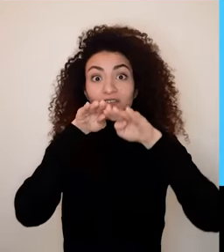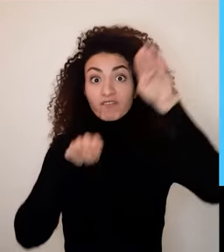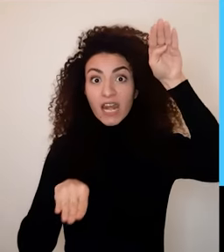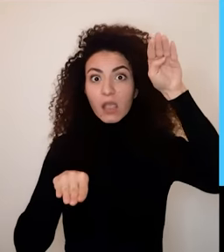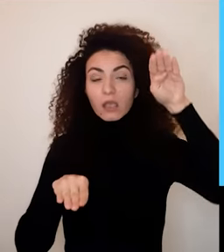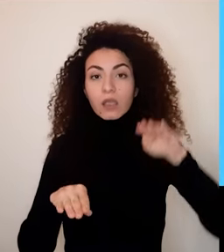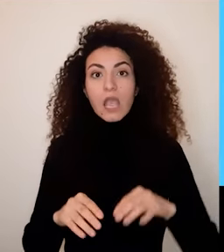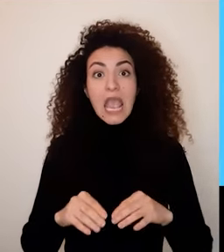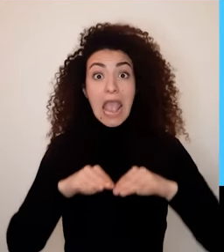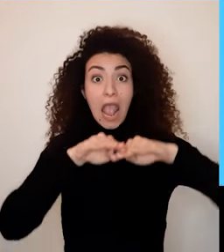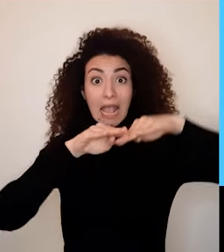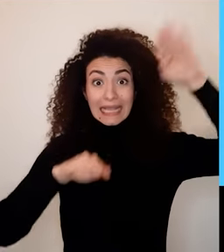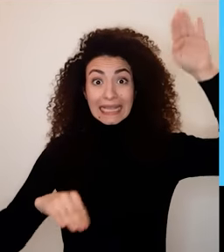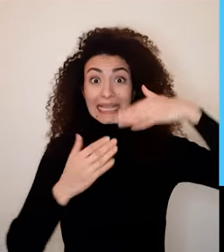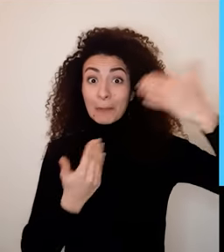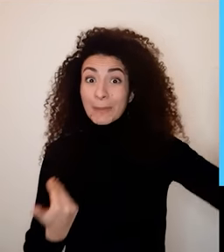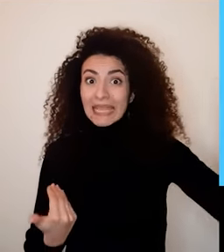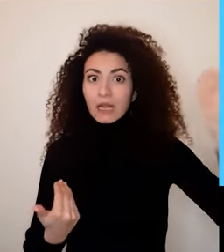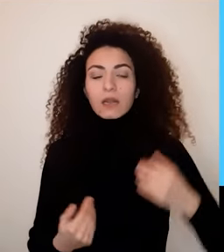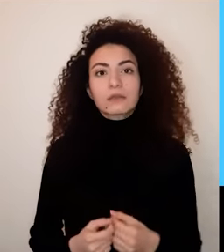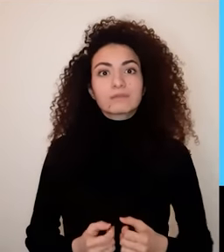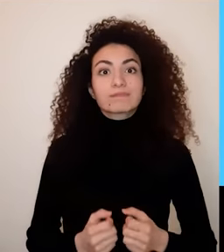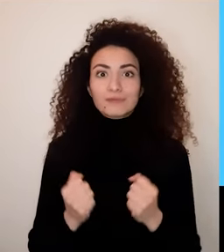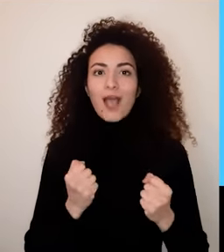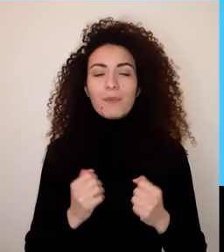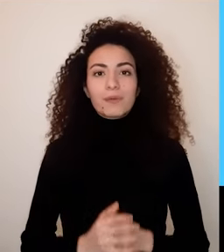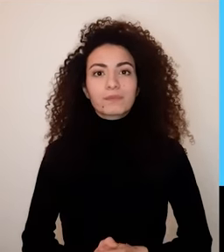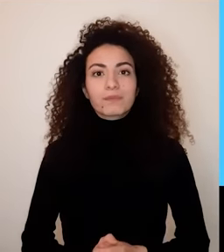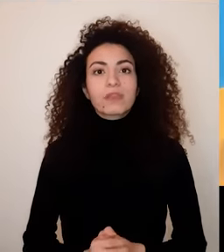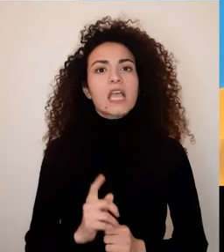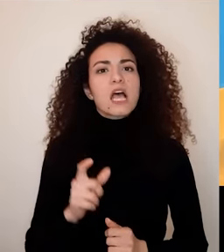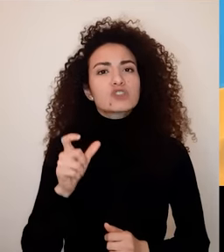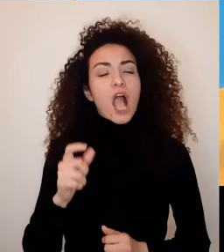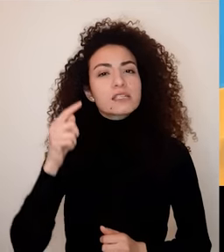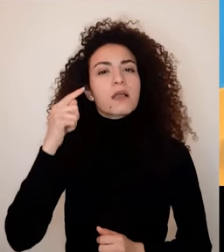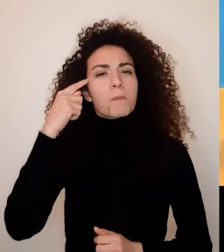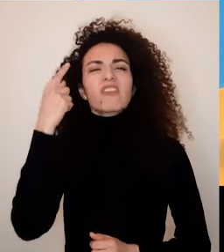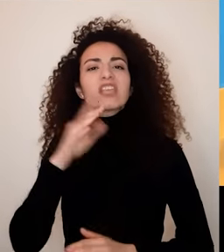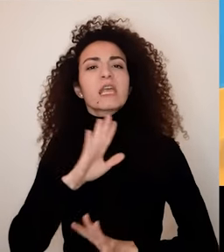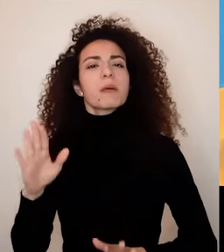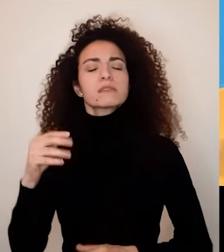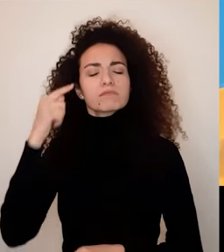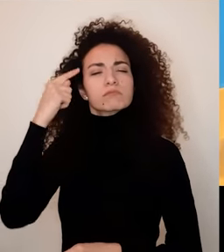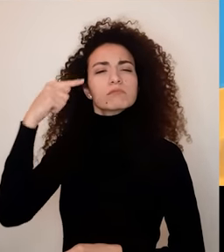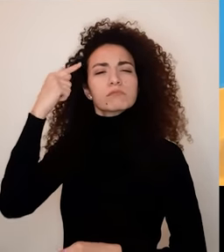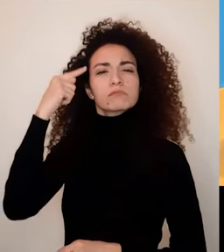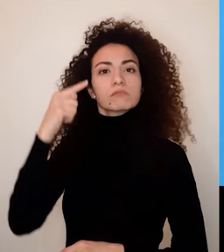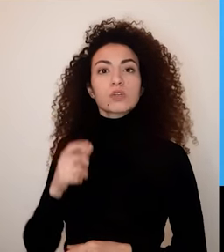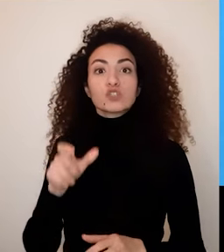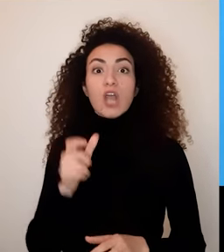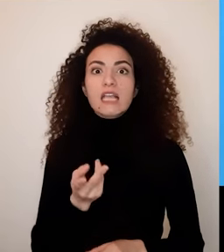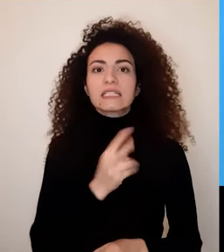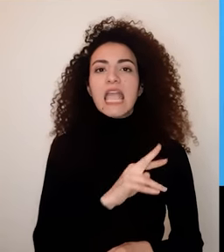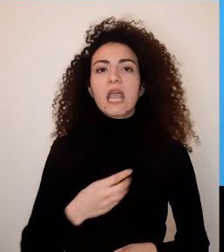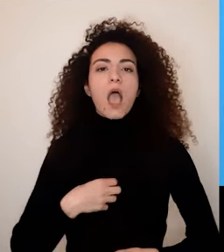أنه ندرك مدى الفرقات عملياً على هذا المستوى أي أبعد من الحب والغرام هل الشخص عقليني جداً أم عاطفي جداً